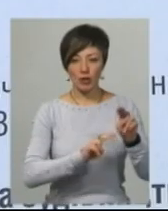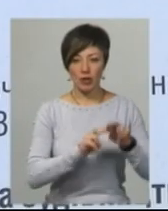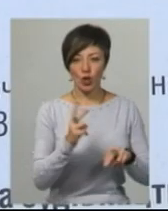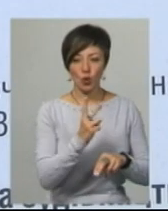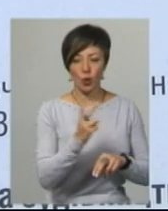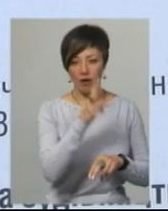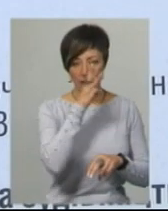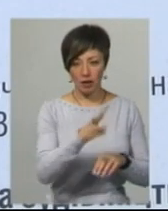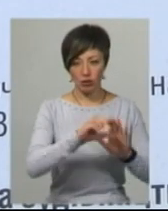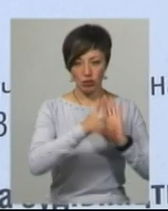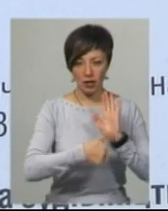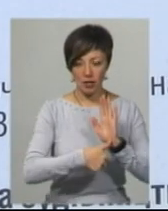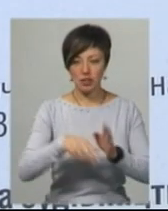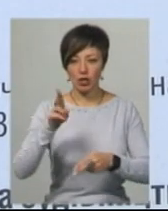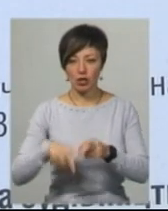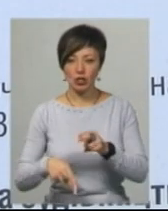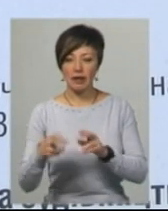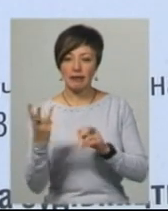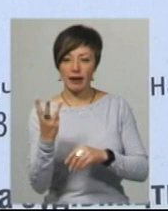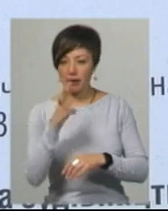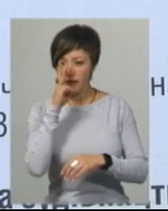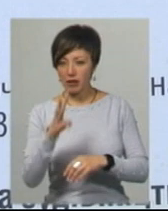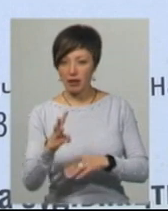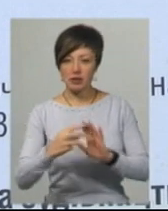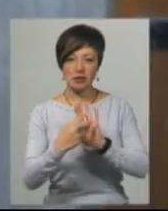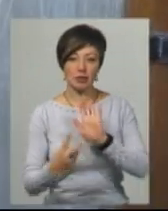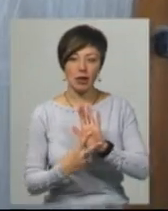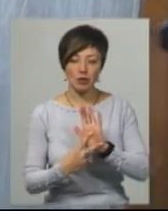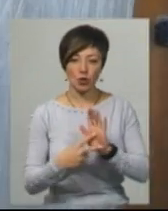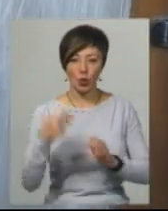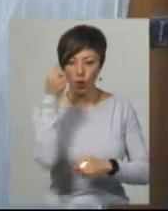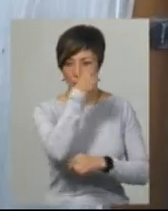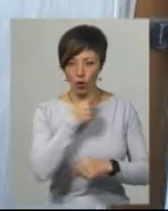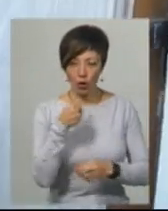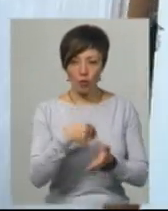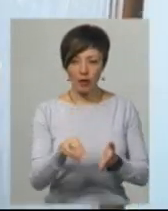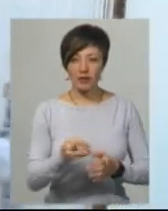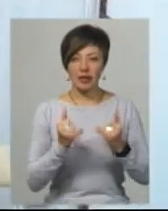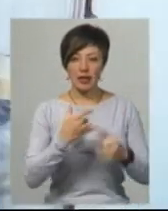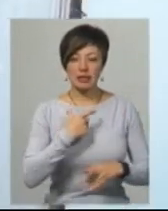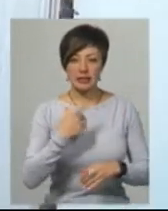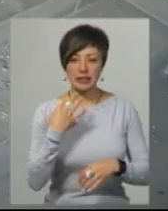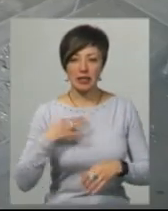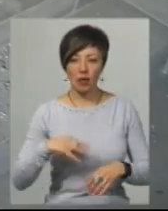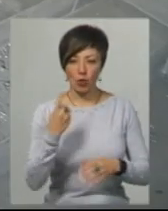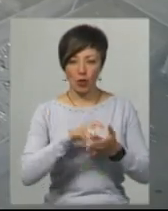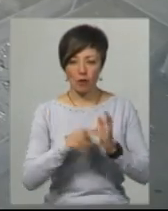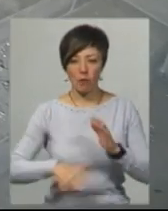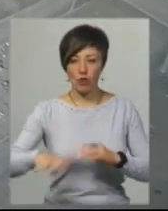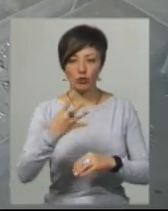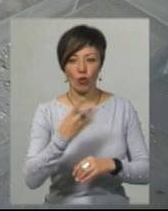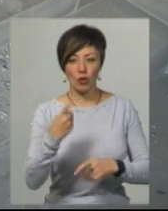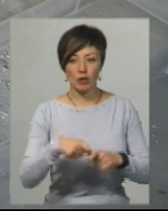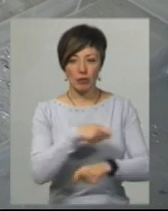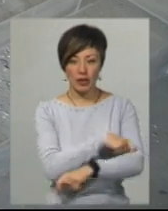– другий квартал 2016 року, закінчення – третій квартал 2017 року. Михайло Конопелько купив для сина однокімнатну квартиру площею 41